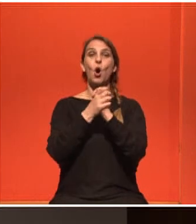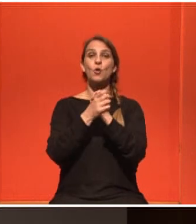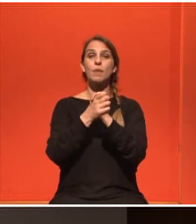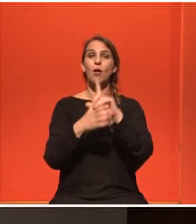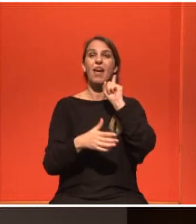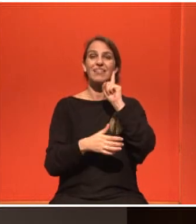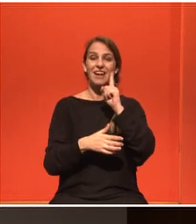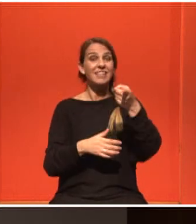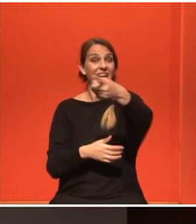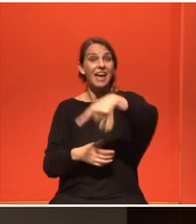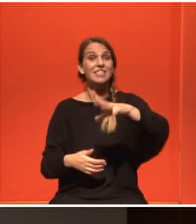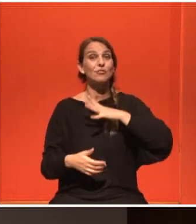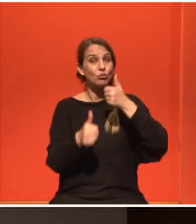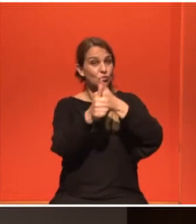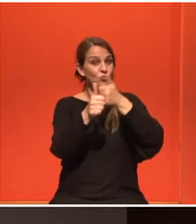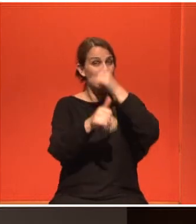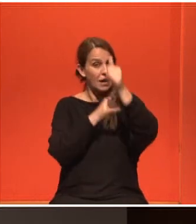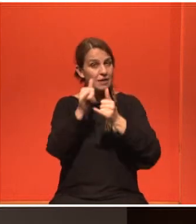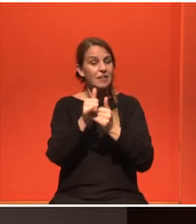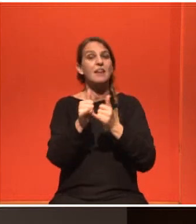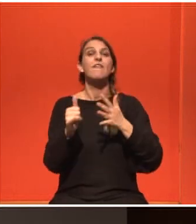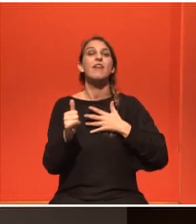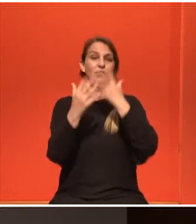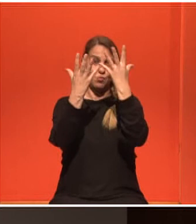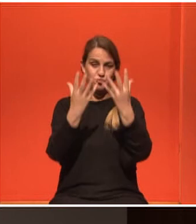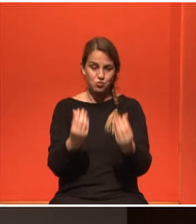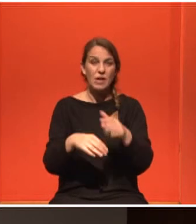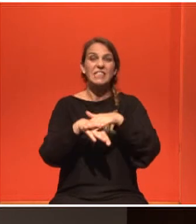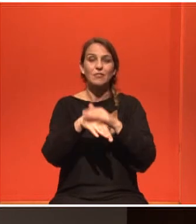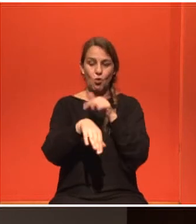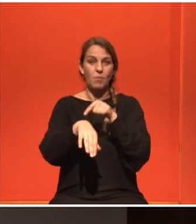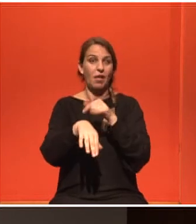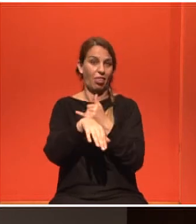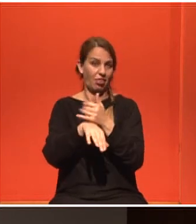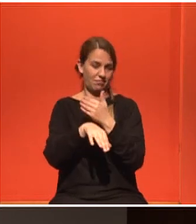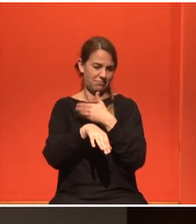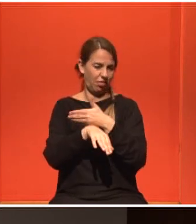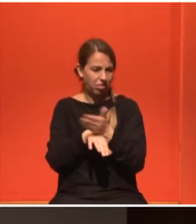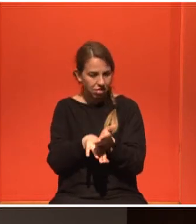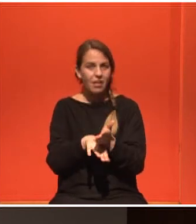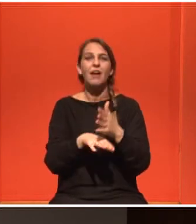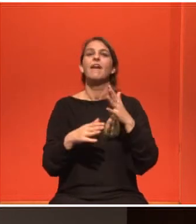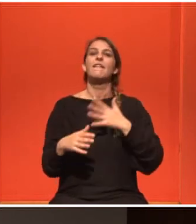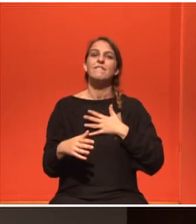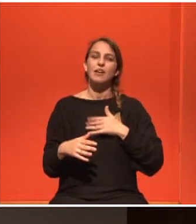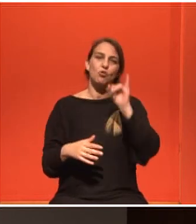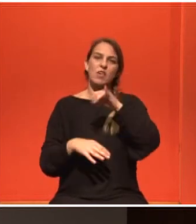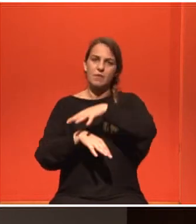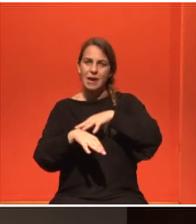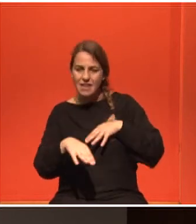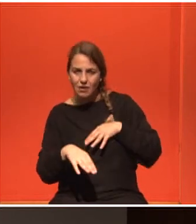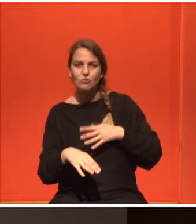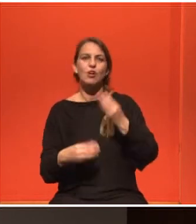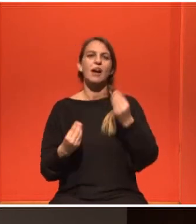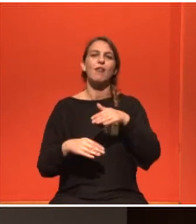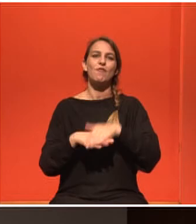Ευχαριστούμε που μείνατε μαζί μας. Συγγνώμη που περάσαμε λίγο την ώρα. Ευχαριστούμε το Κέντρο Πολιτισμού Ίδρυμα Σταύρου Νιάρχος. Ευχαριστούμε το Ίδρυμα Σταύρου Νιάρχος. Καλό σας